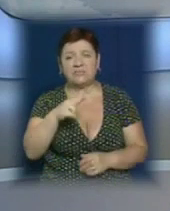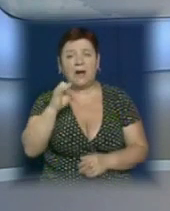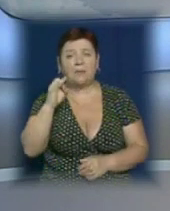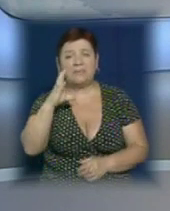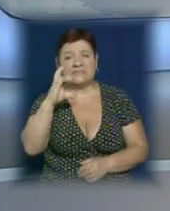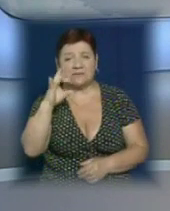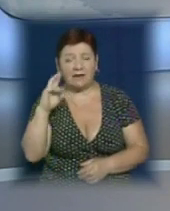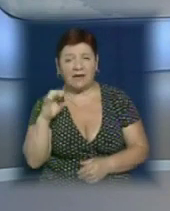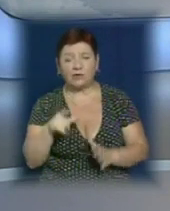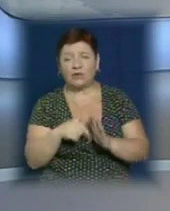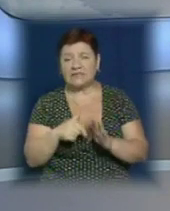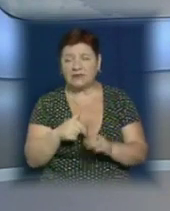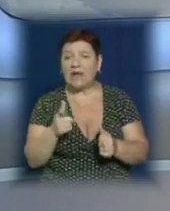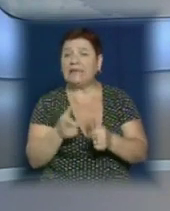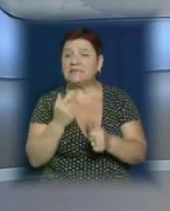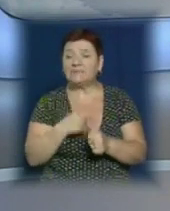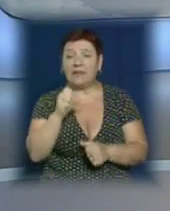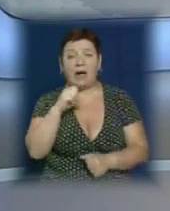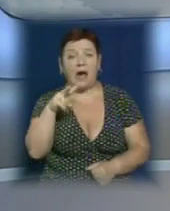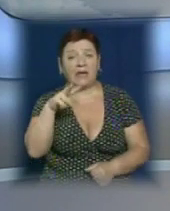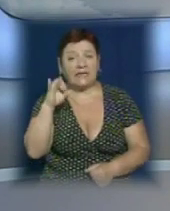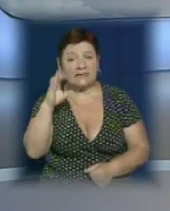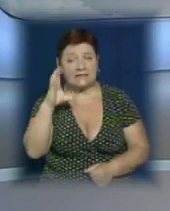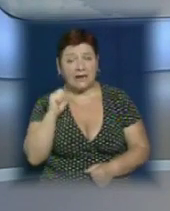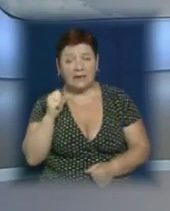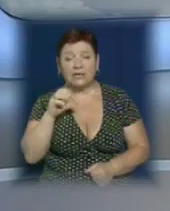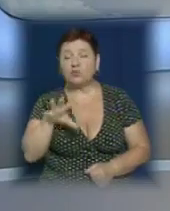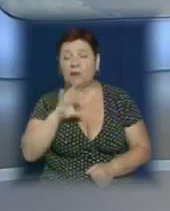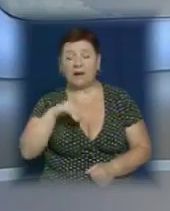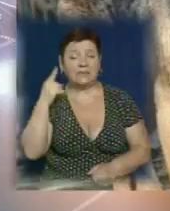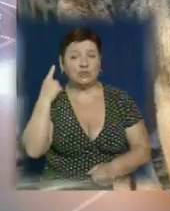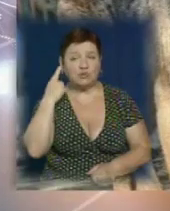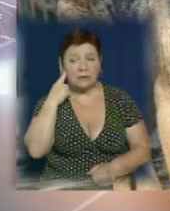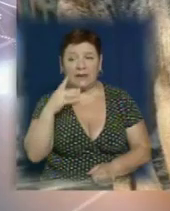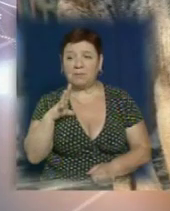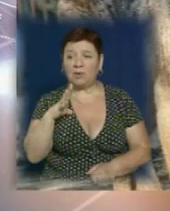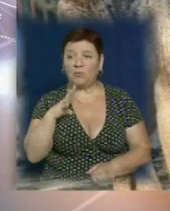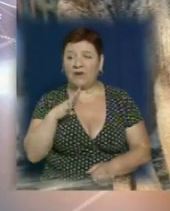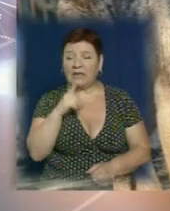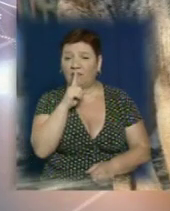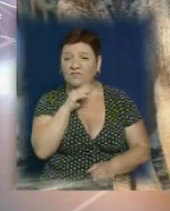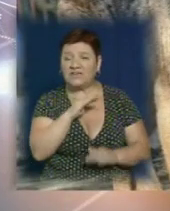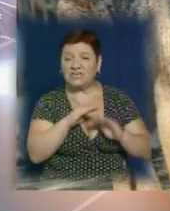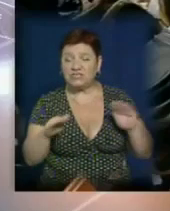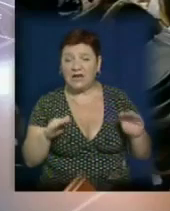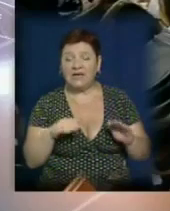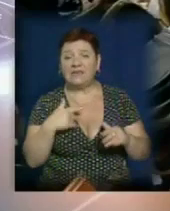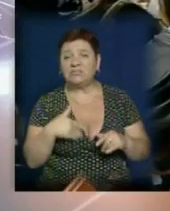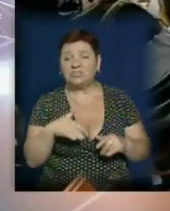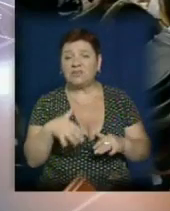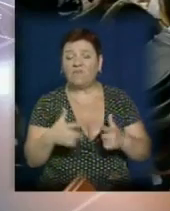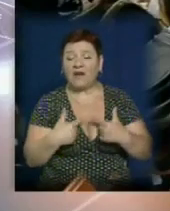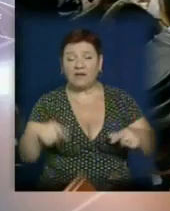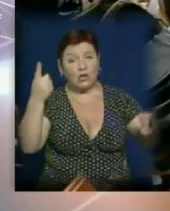області. Назвали її Алісою. Собака майже не чула і весь час перебувала в своєму світі тиші, наче Аліса в країні